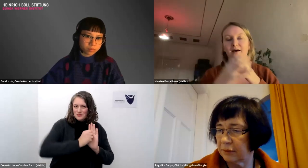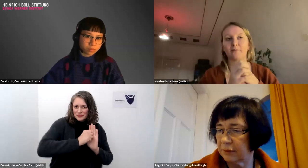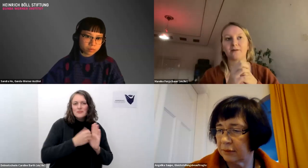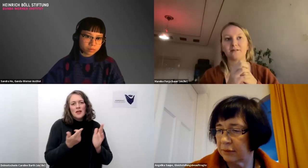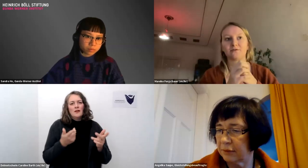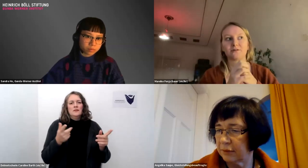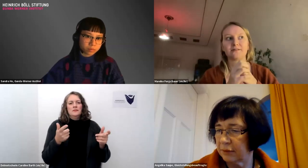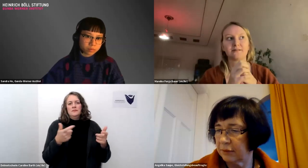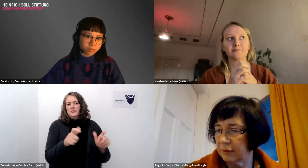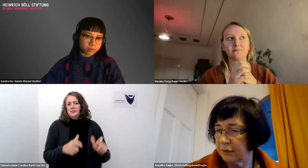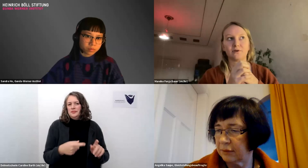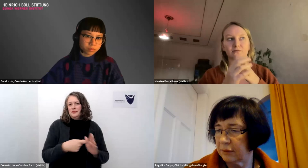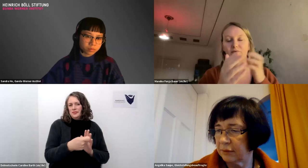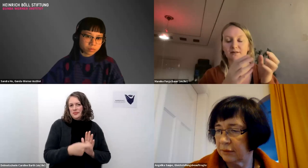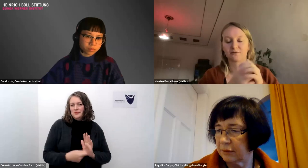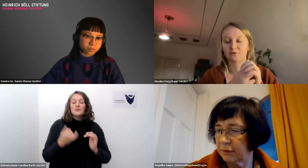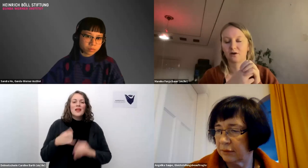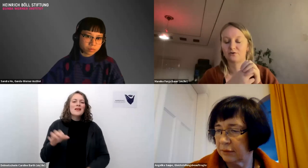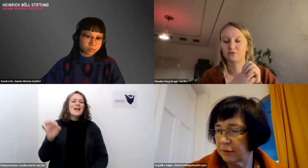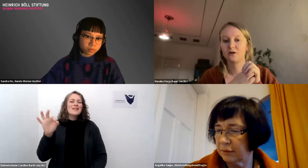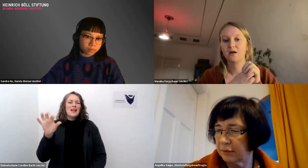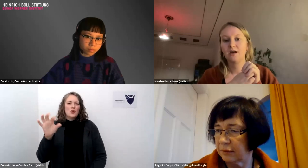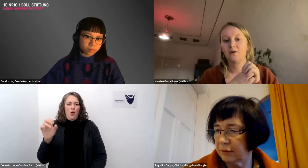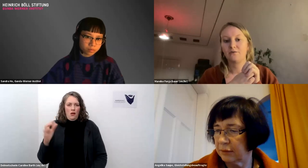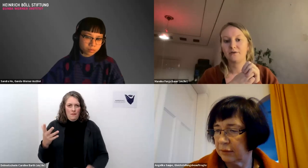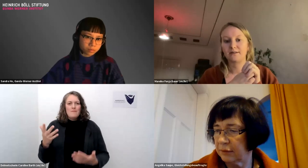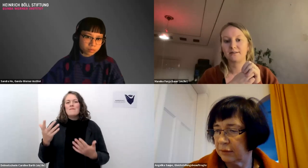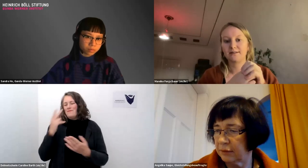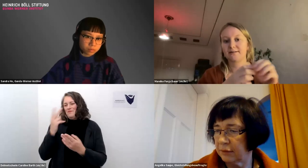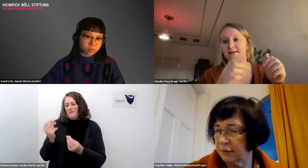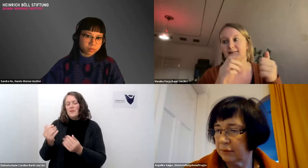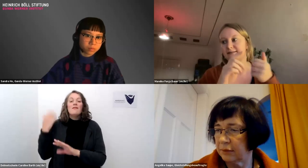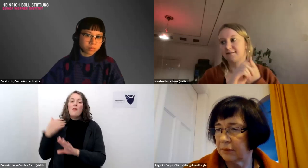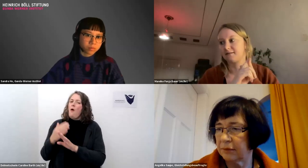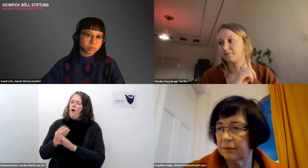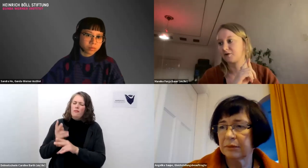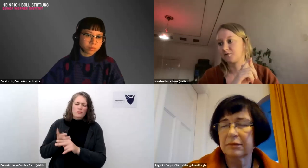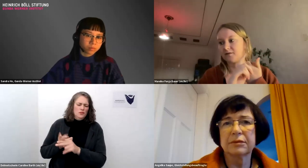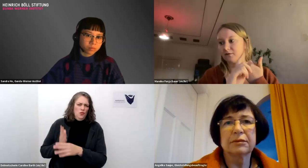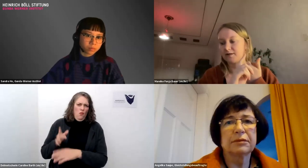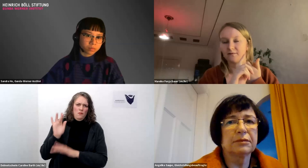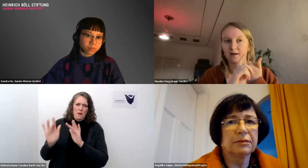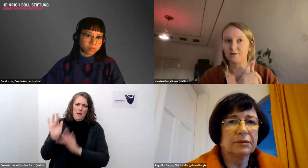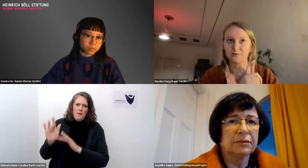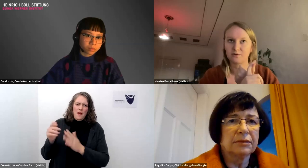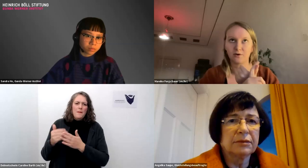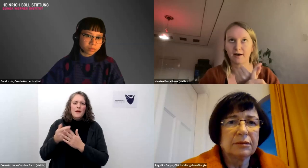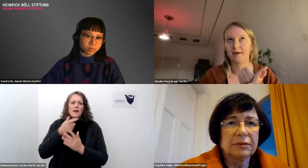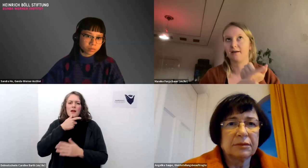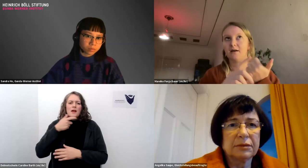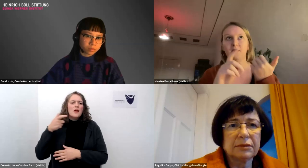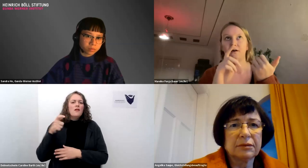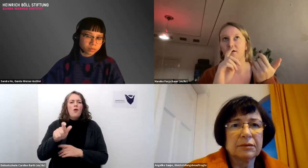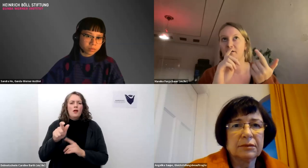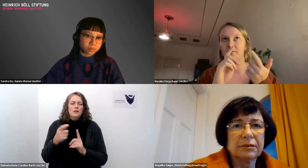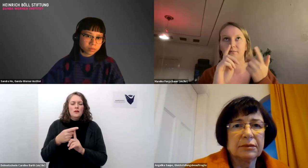jetzt sehen gerade bei tik tok ist eben und dafür war tik tok ja auch schon häufig in kritik dass beispielsweise wörter wie lgbtqi